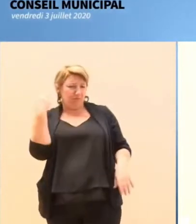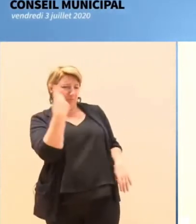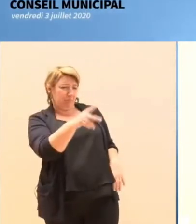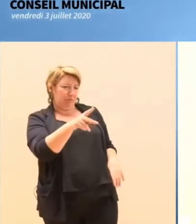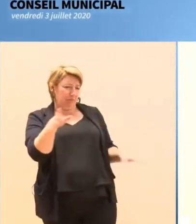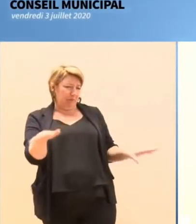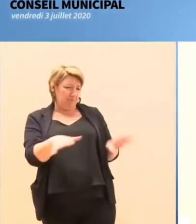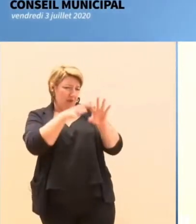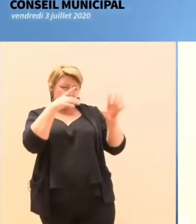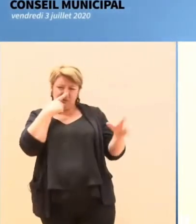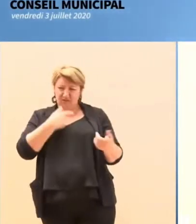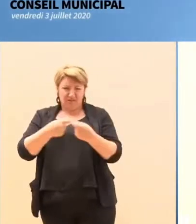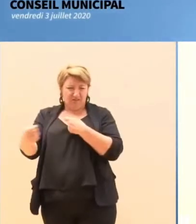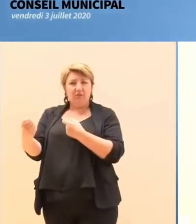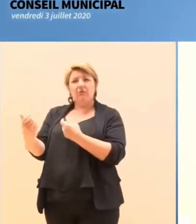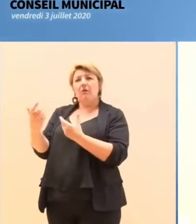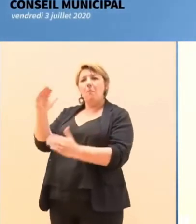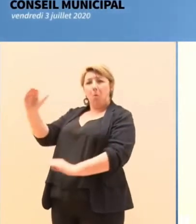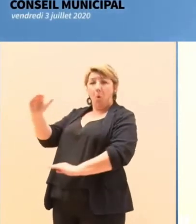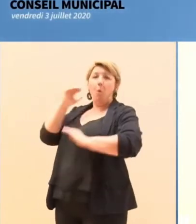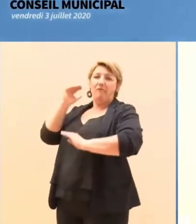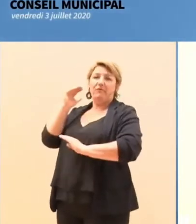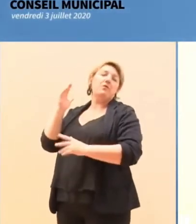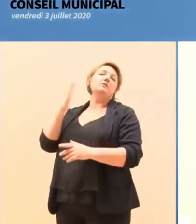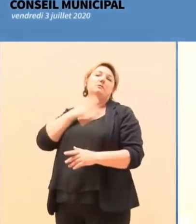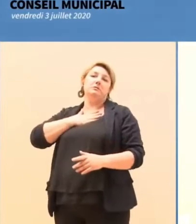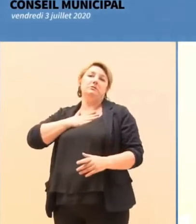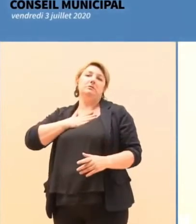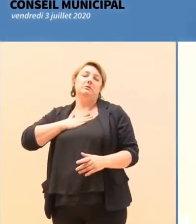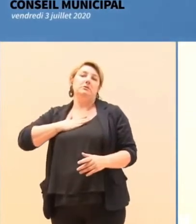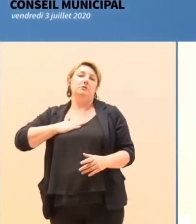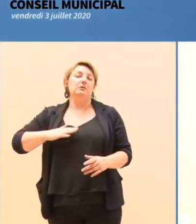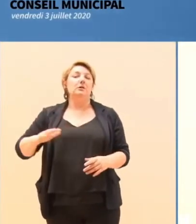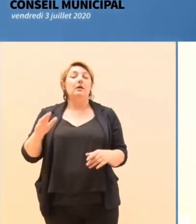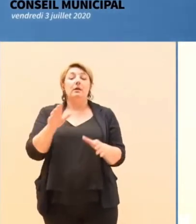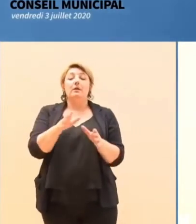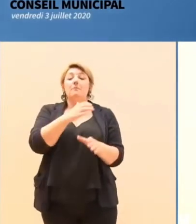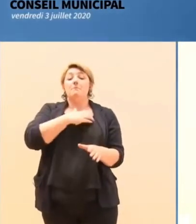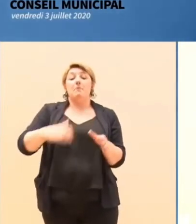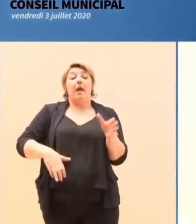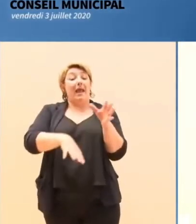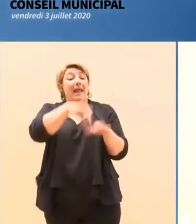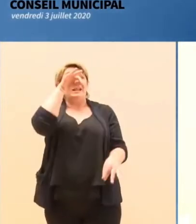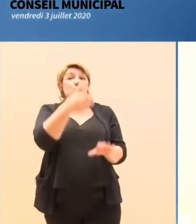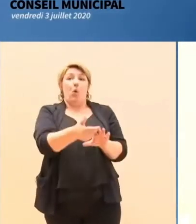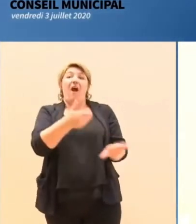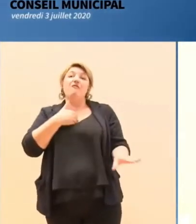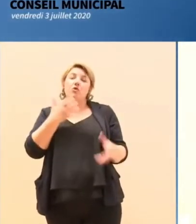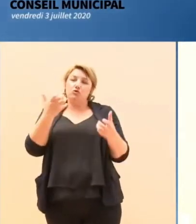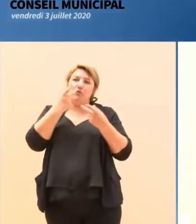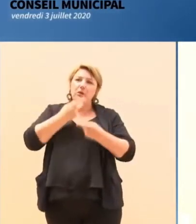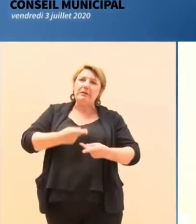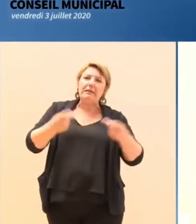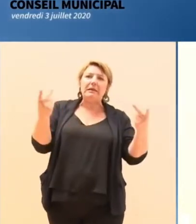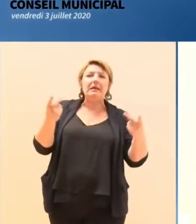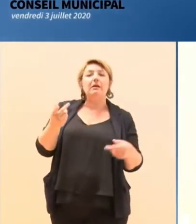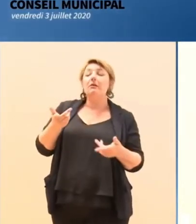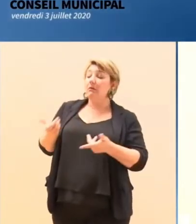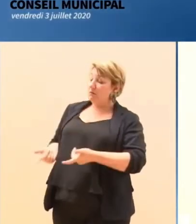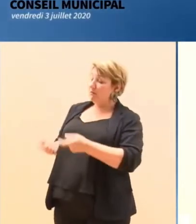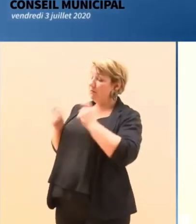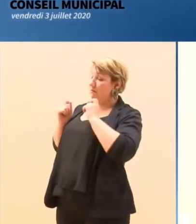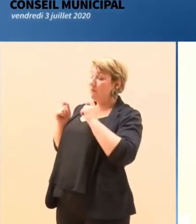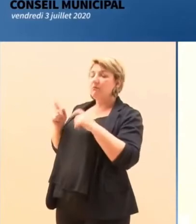et je voudrais dire avant l'élection du maire que nous remplirons pleinement les devoirs que ces grenoblois nous ont